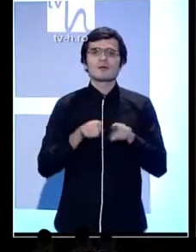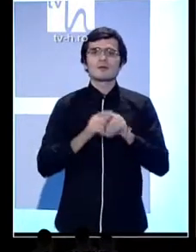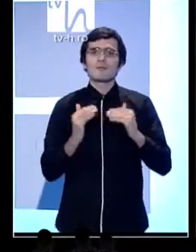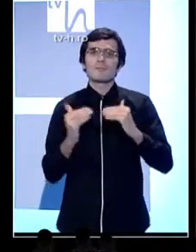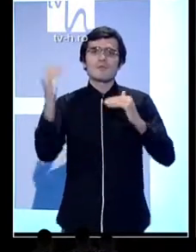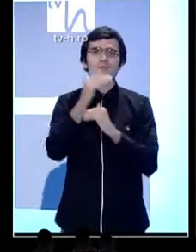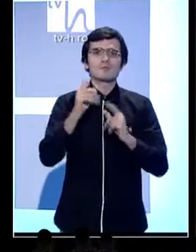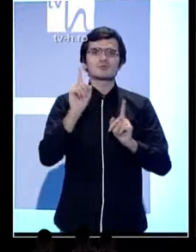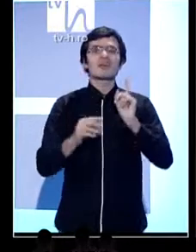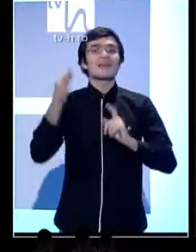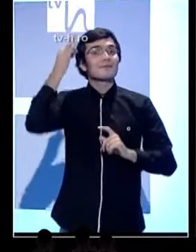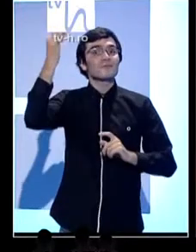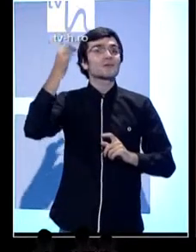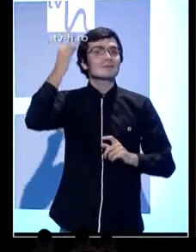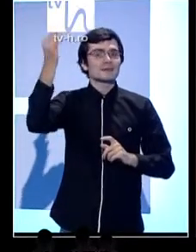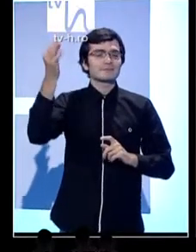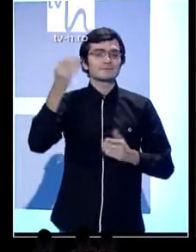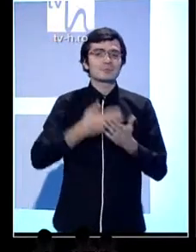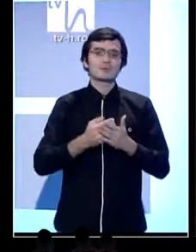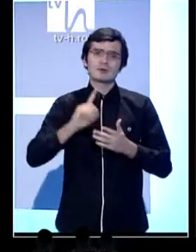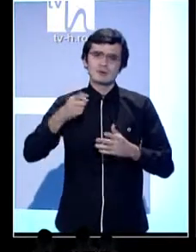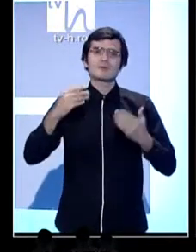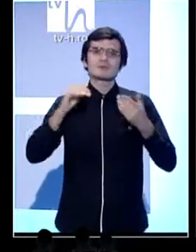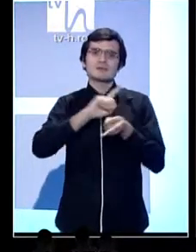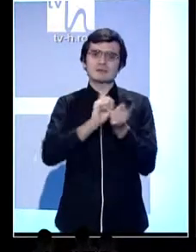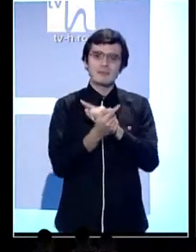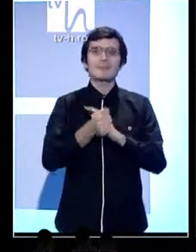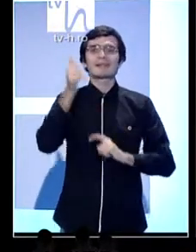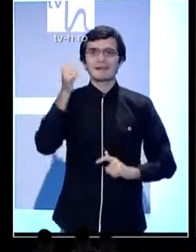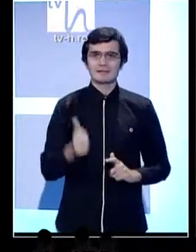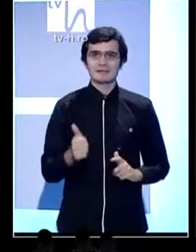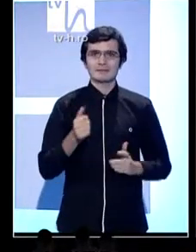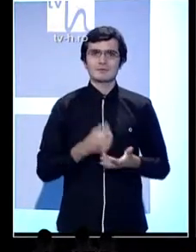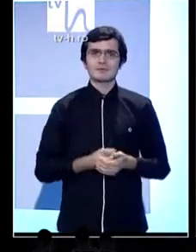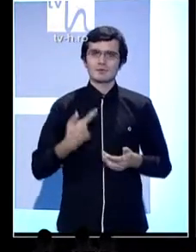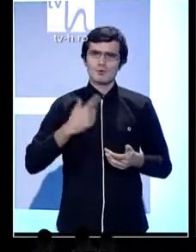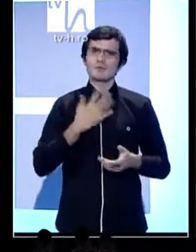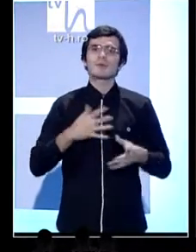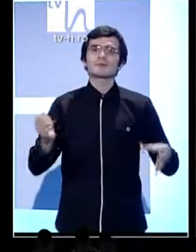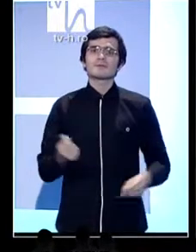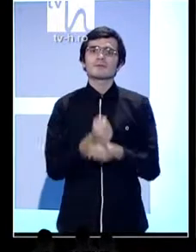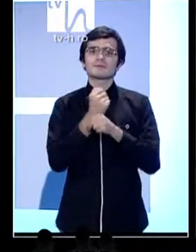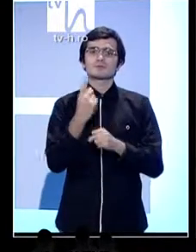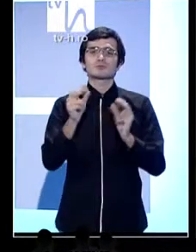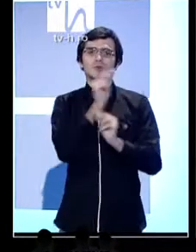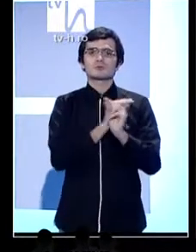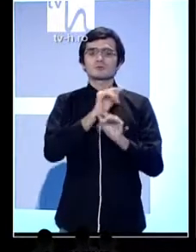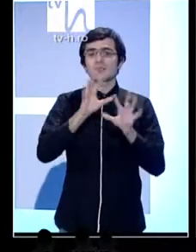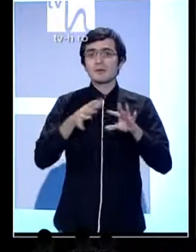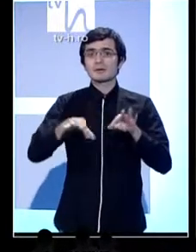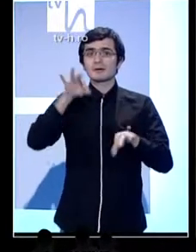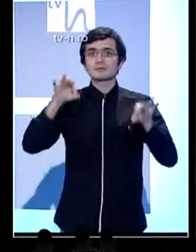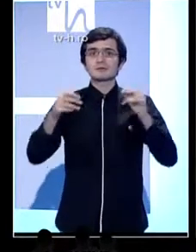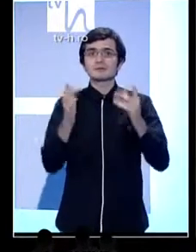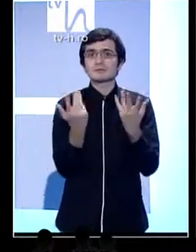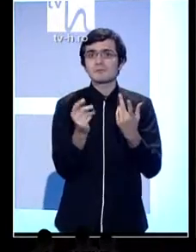vise. Exact. La acea asociație de care vă povesteam, ea, dacă eu găsesc susținere și mai găsesc oameni ca